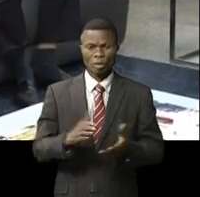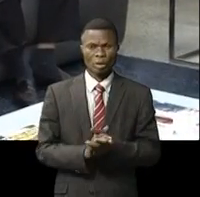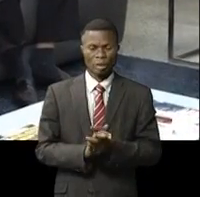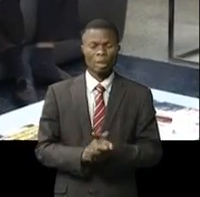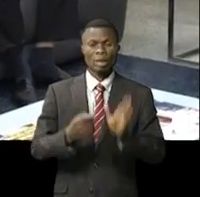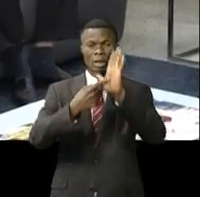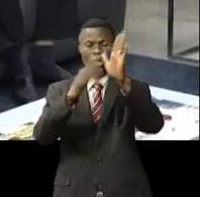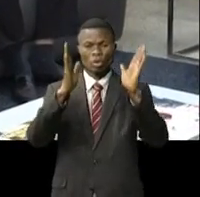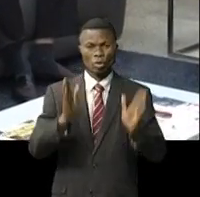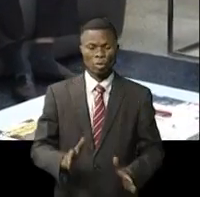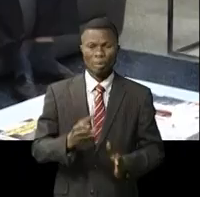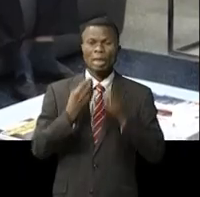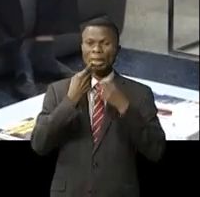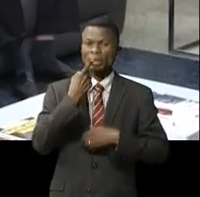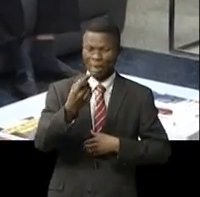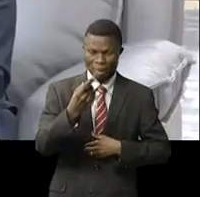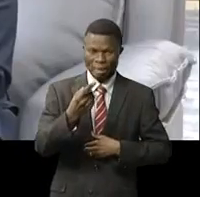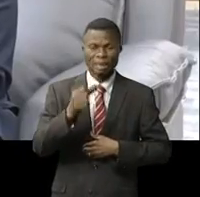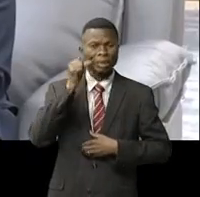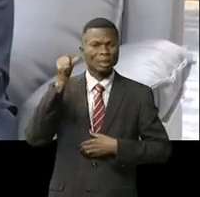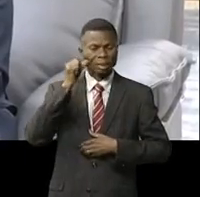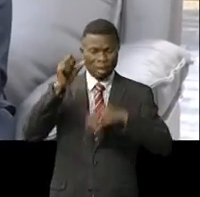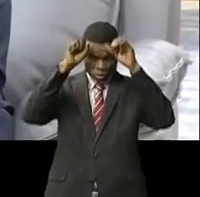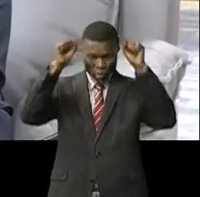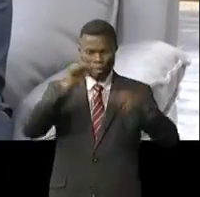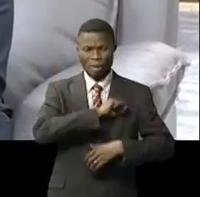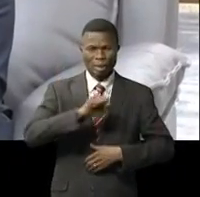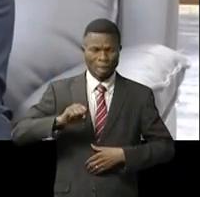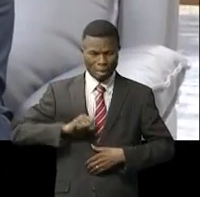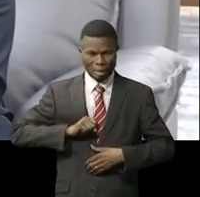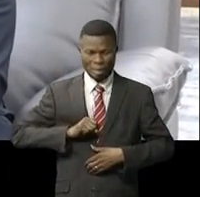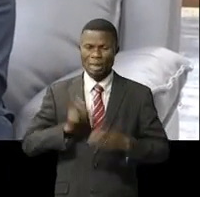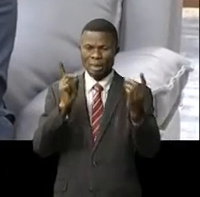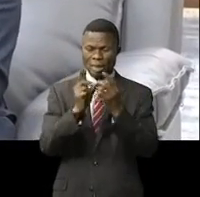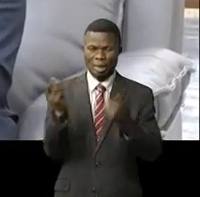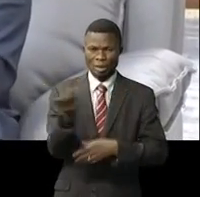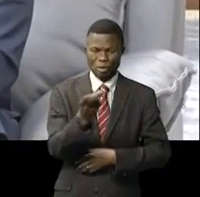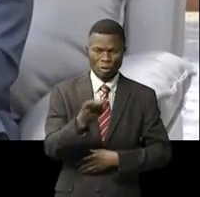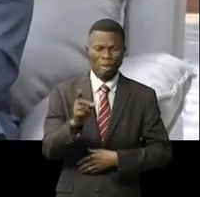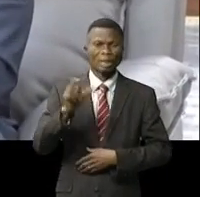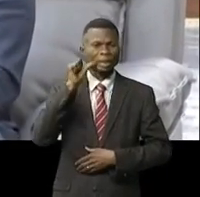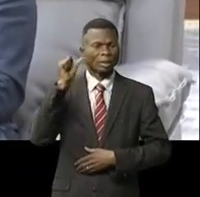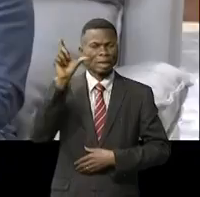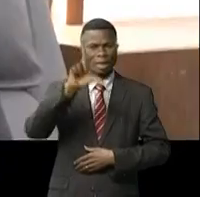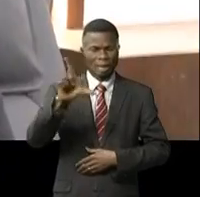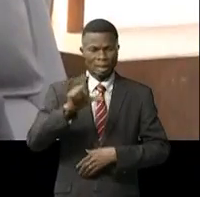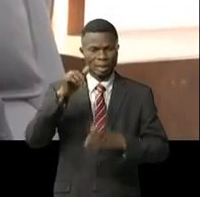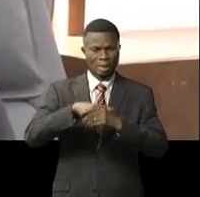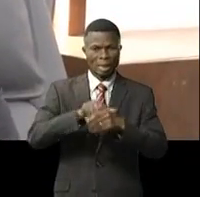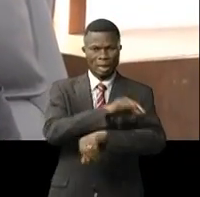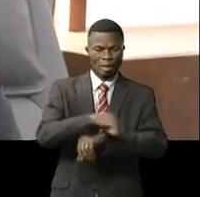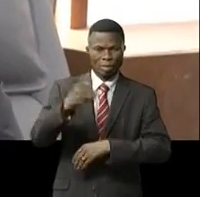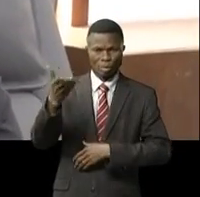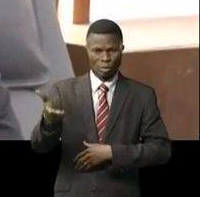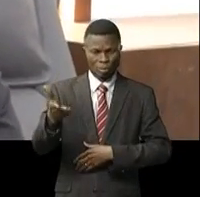représentant l'a dit au président du Sénat lors d'une audience lui accordée par ce dernier ce lundi dans son cabinet de travail.